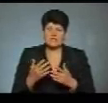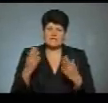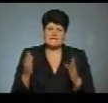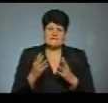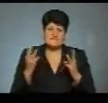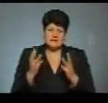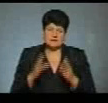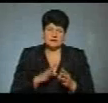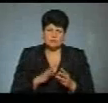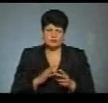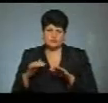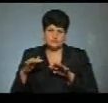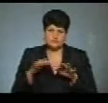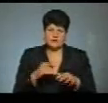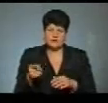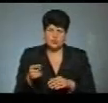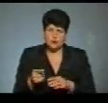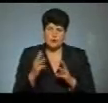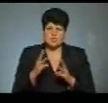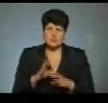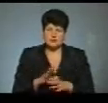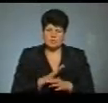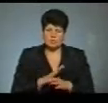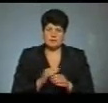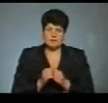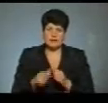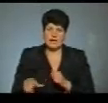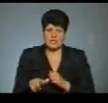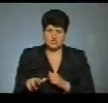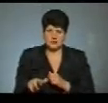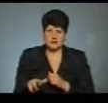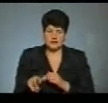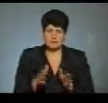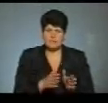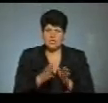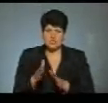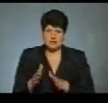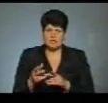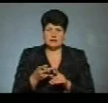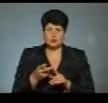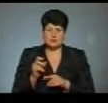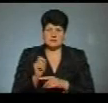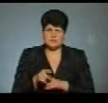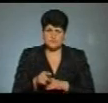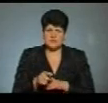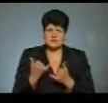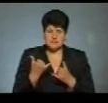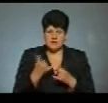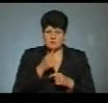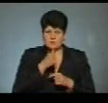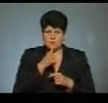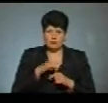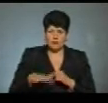з цієї сторони і дув на Тернопіль, пожежа пішла вздовж річки і перейшла вже на другий заказ. Ми зараз заміряємо